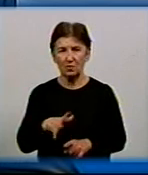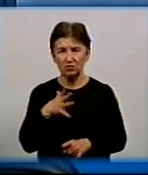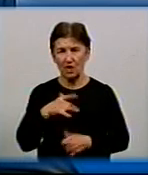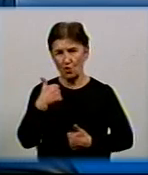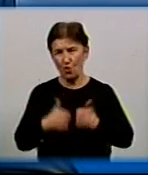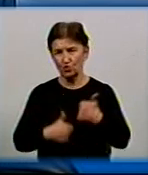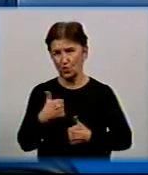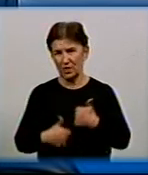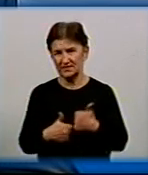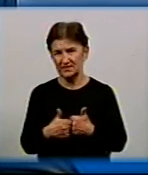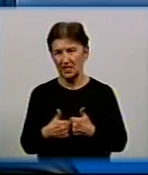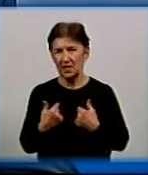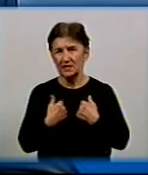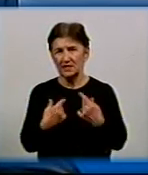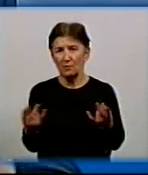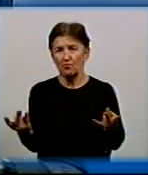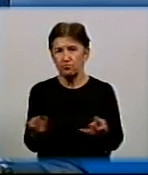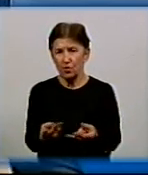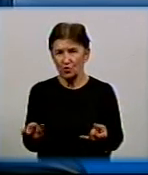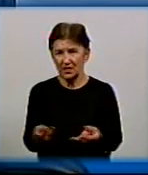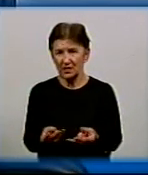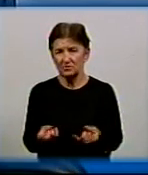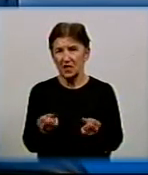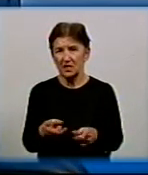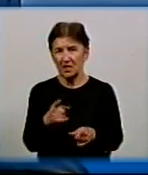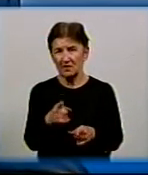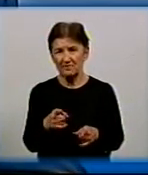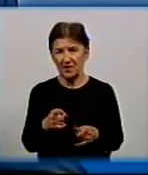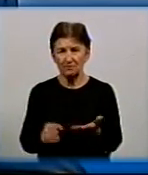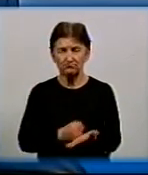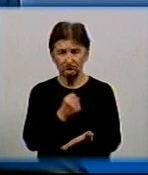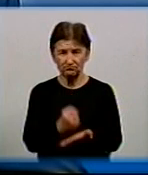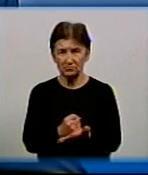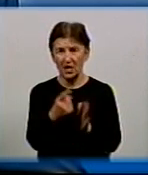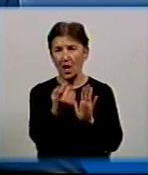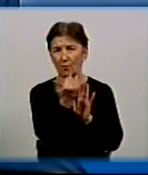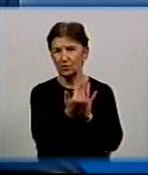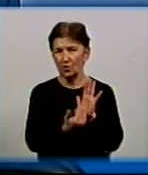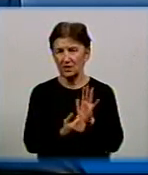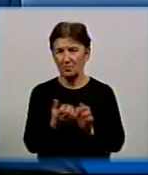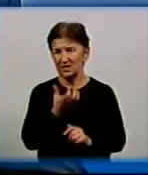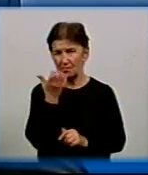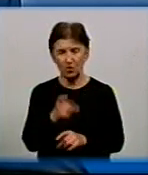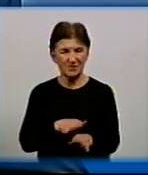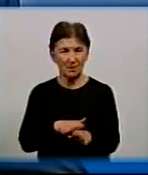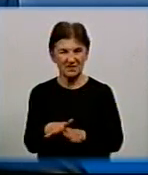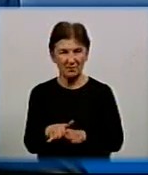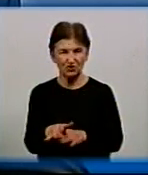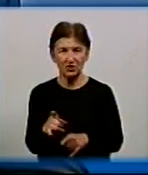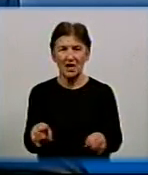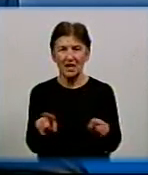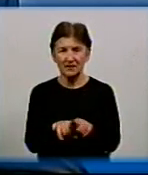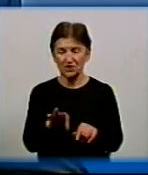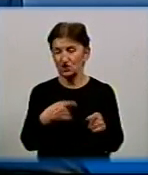в даних питаннях. Нам би потрібно було, як ми програму прийняли про модернізацію системи теплозабезпечення, так само і приймали би